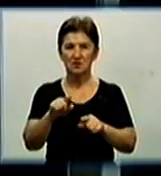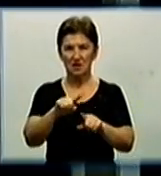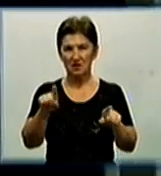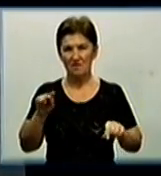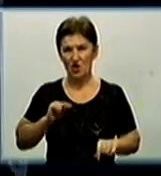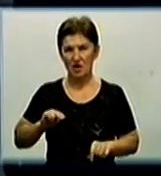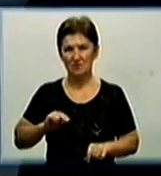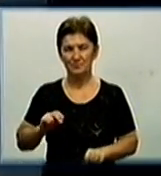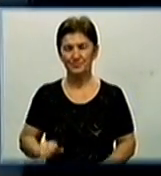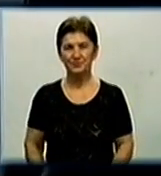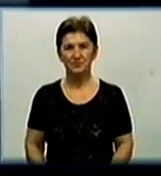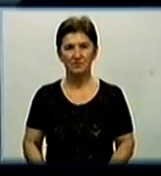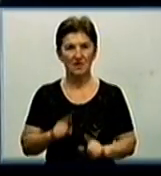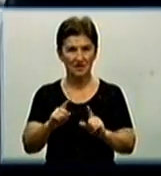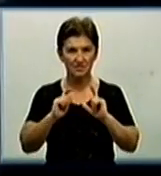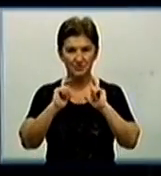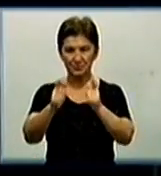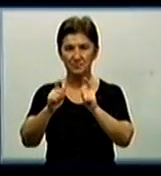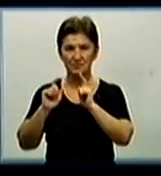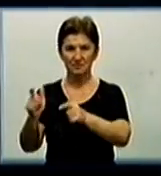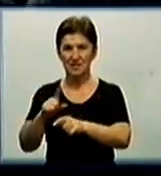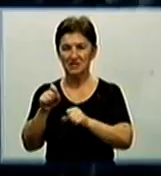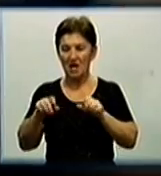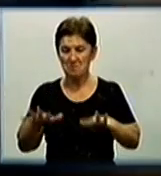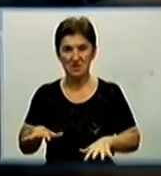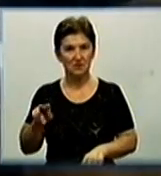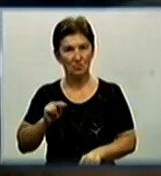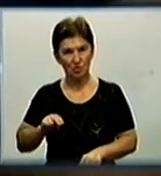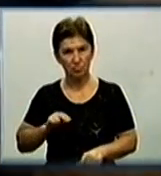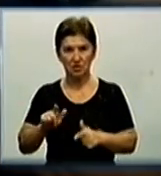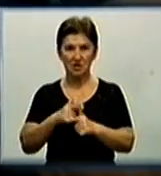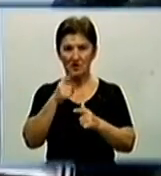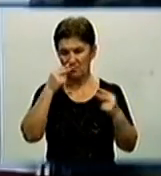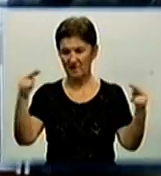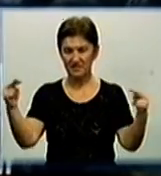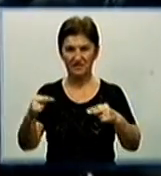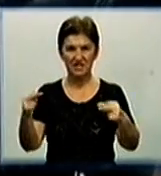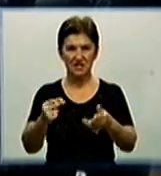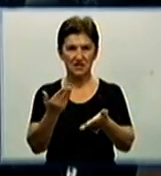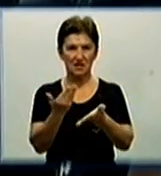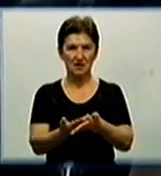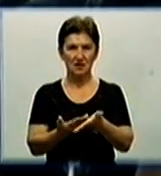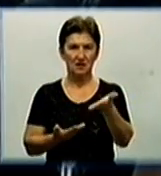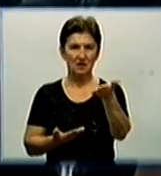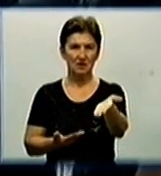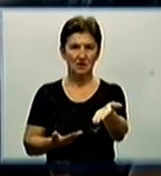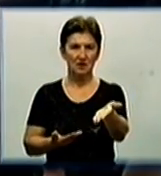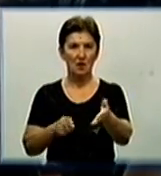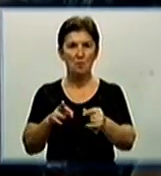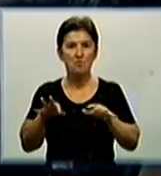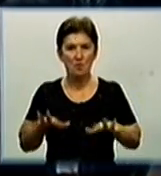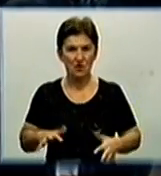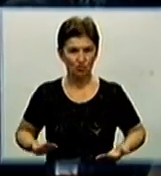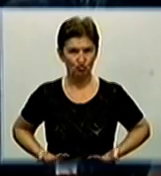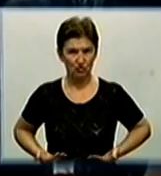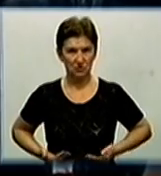В таких випадках повістку вручають адресату вже за місцем роботи і в присутності свідків. Вчора ми приходили по місту життя, от вам,